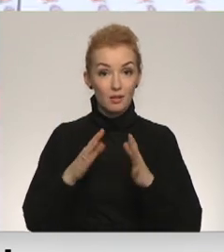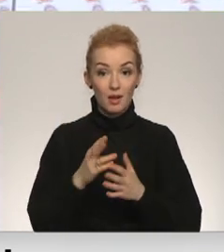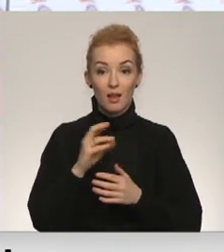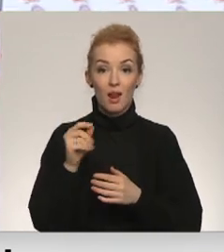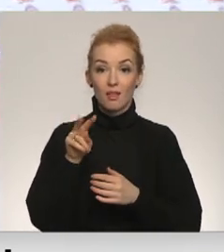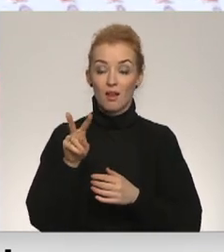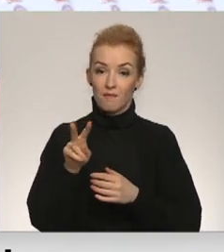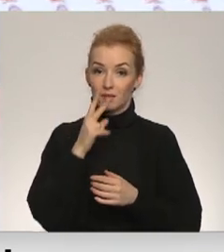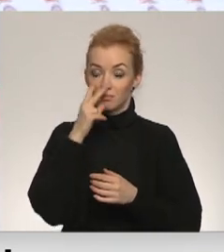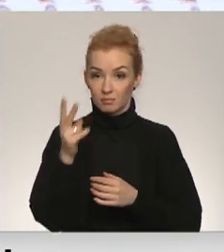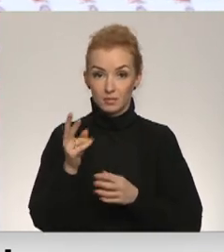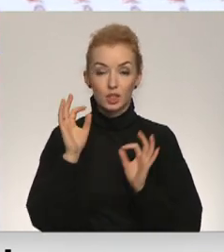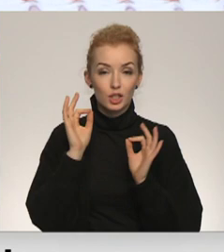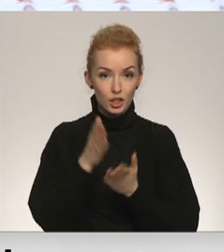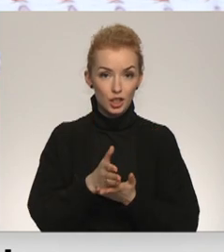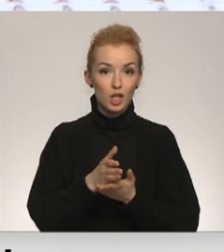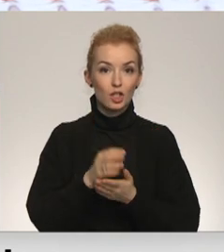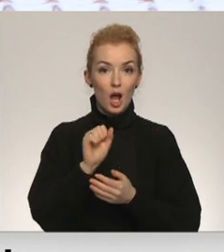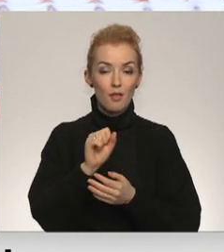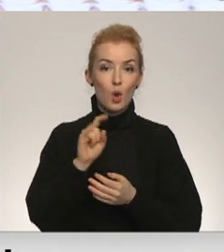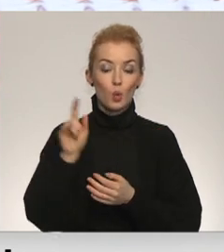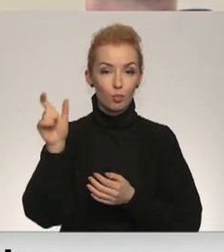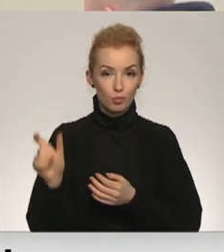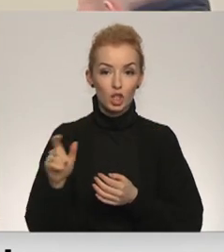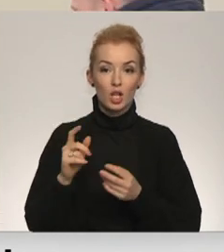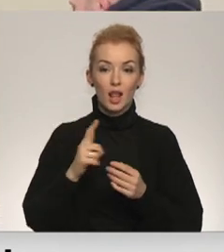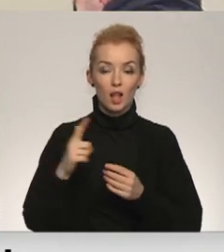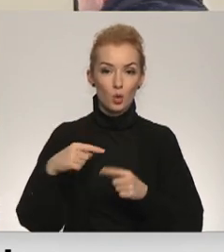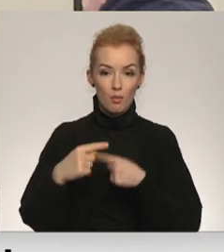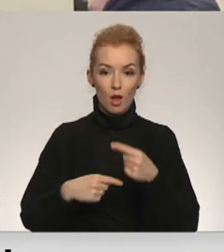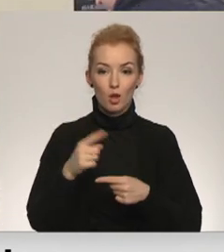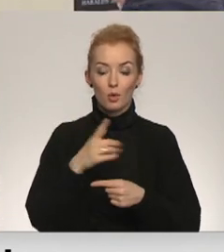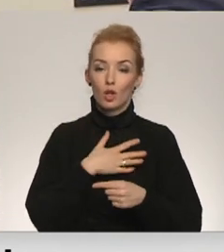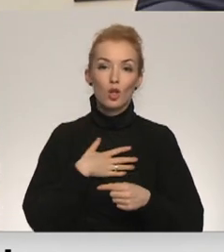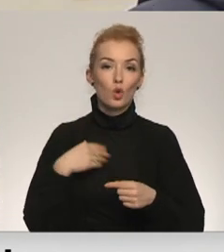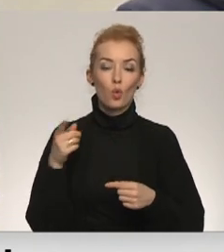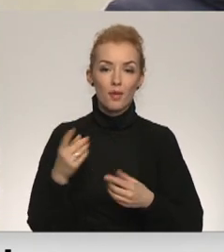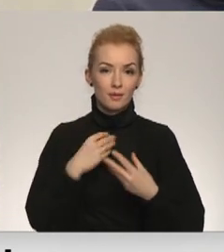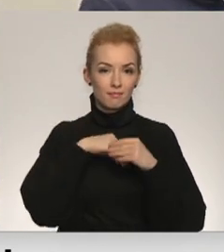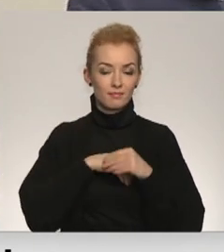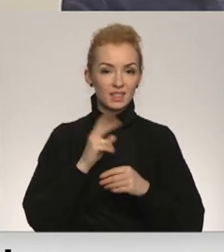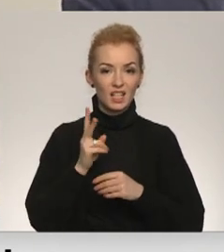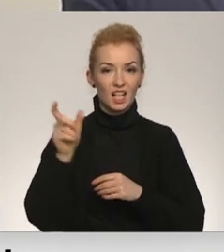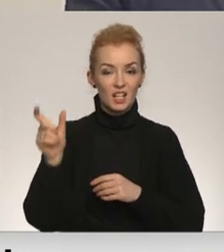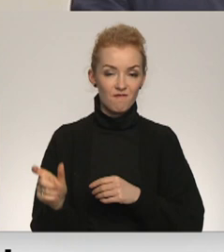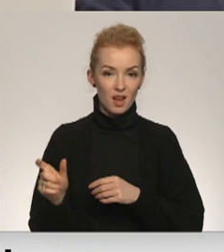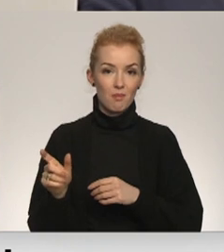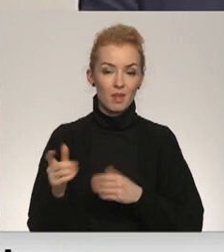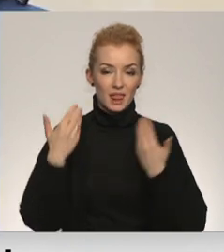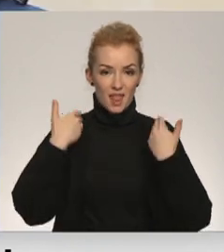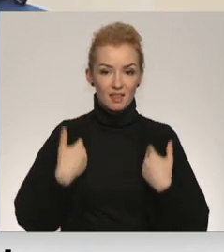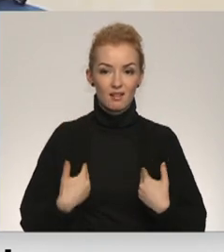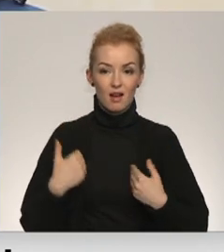Retevē norādi iedzīvotāji, tieši Andrija Upīža literārais mantojums ir cieši saucas ar pašu skrīveriešu un skrīveru identitāti.